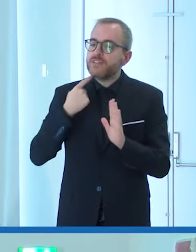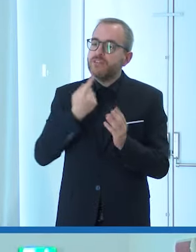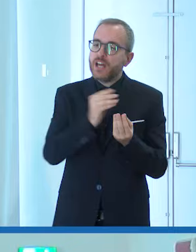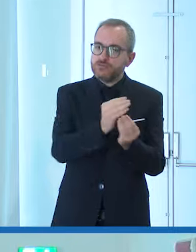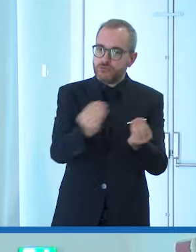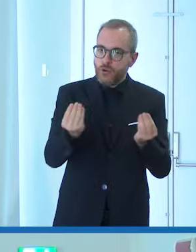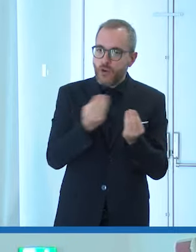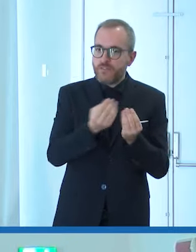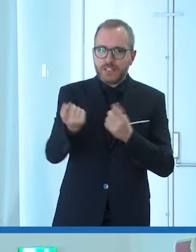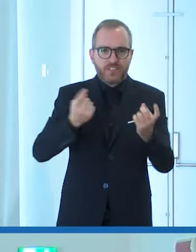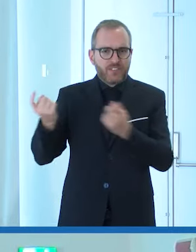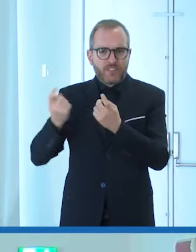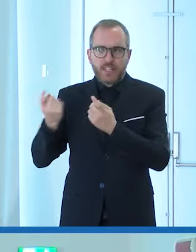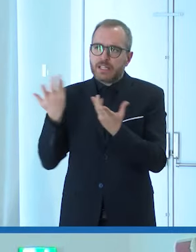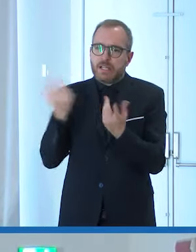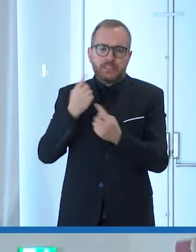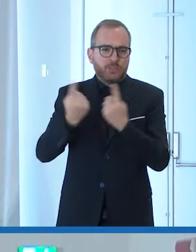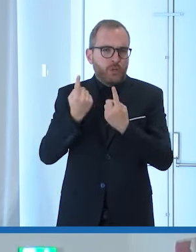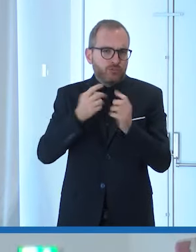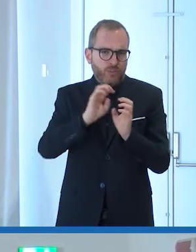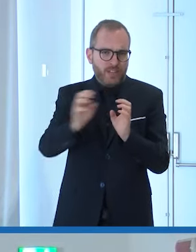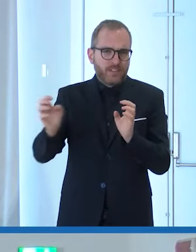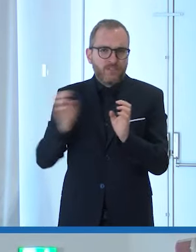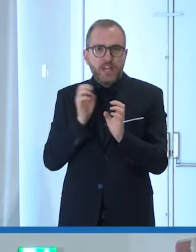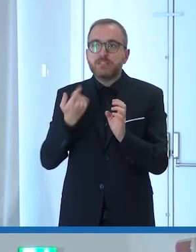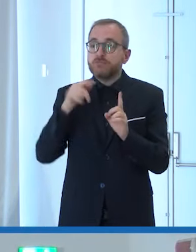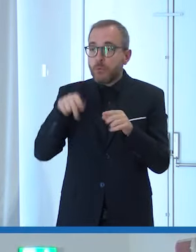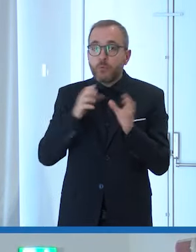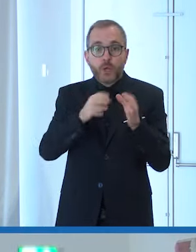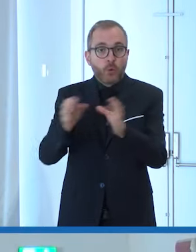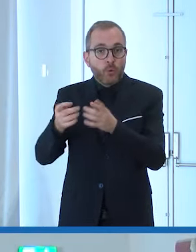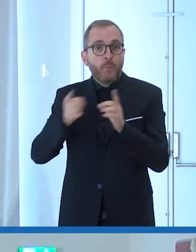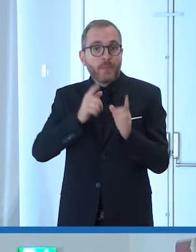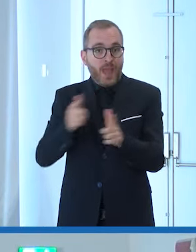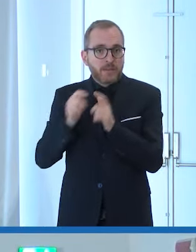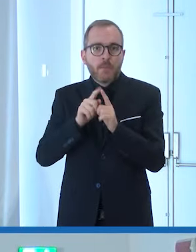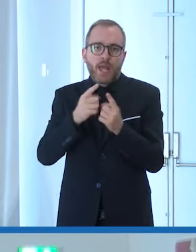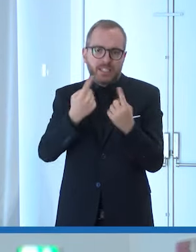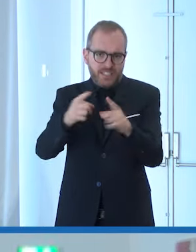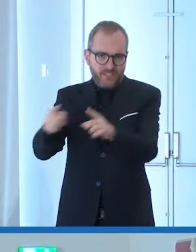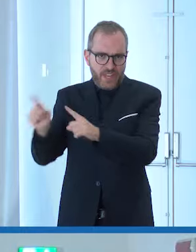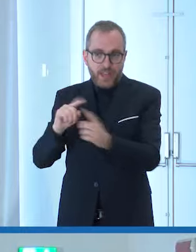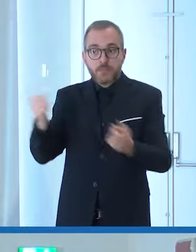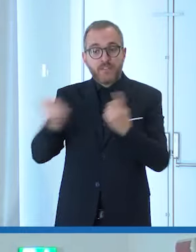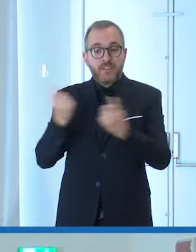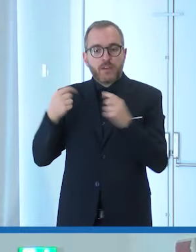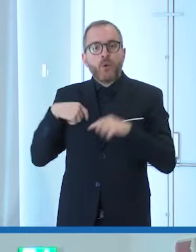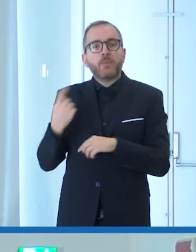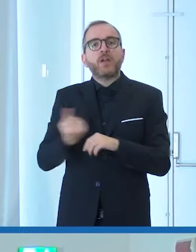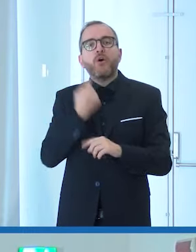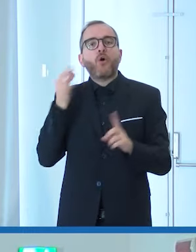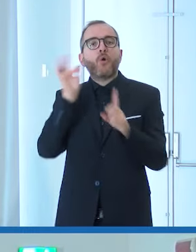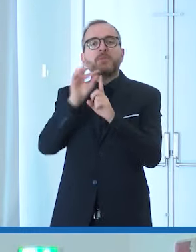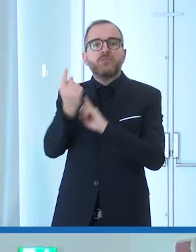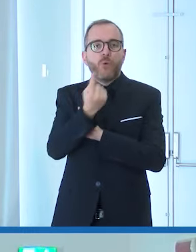che provengono da realtà diverse, da forze armate differenti ma che hanno un obiettivo comune che è